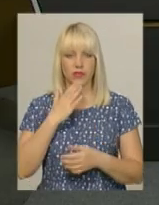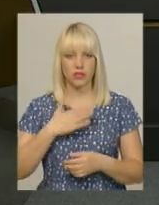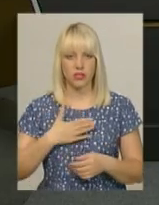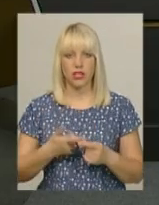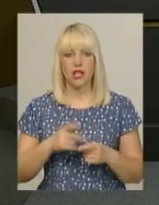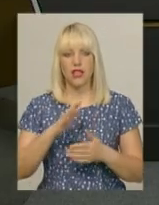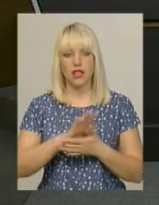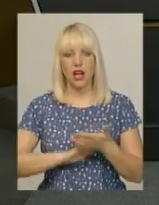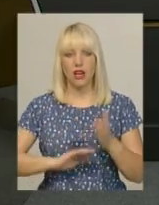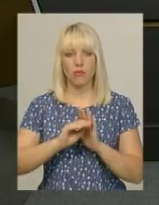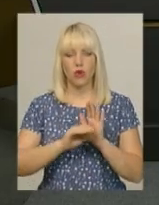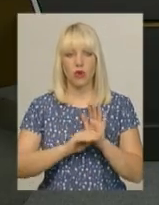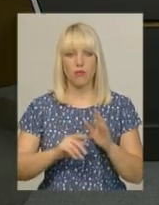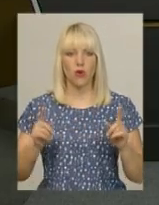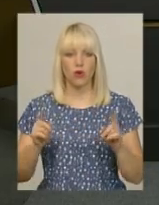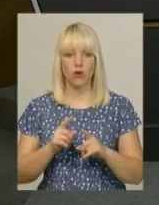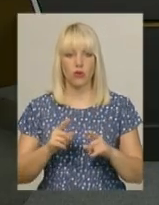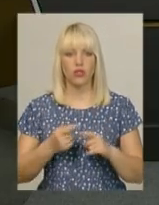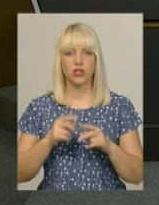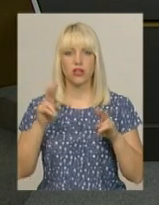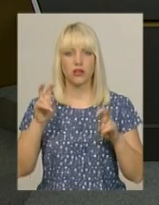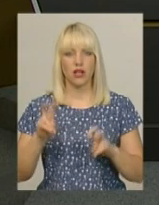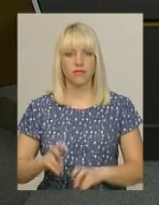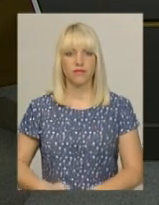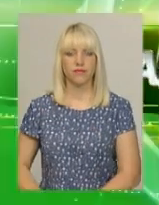Далі у програмі короткий огляд тем наступних.